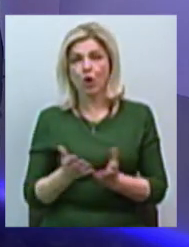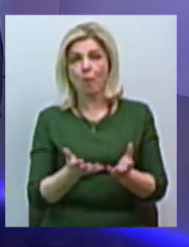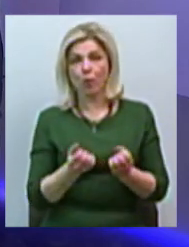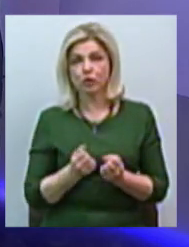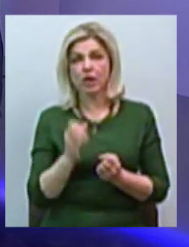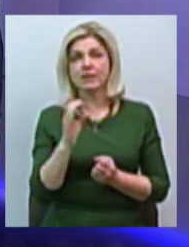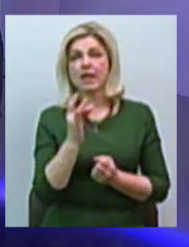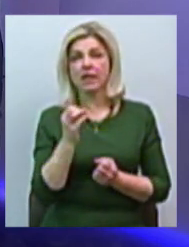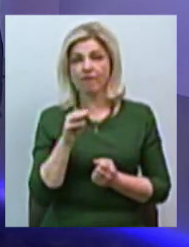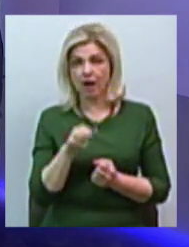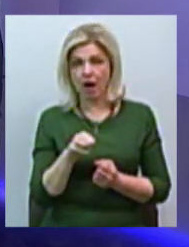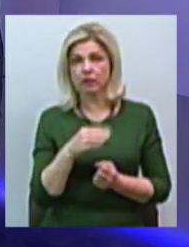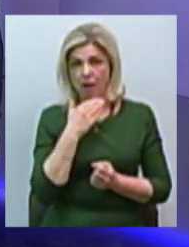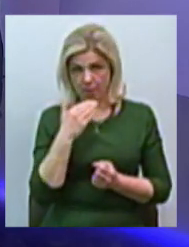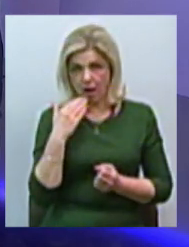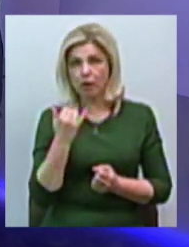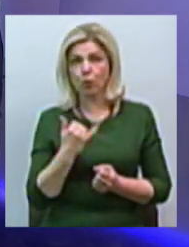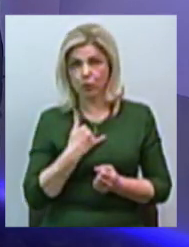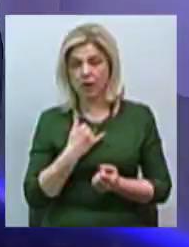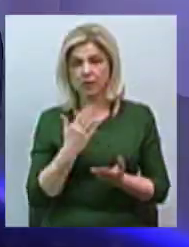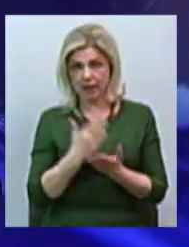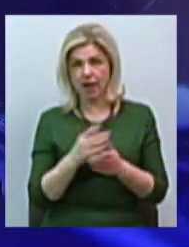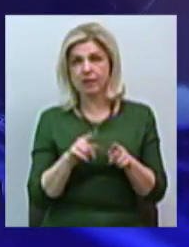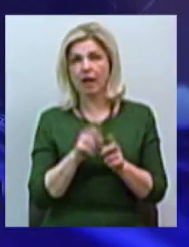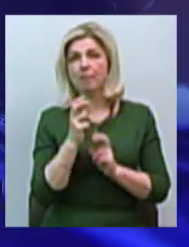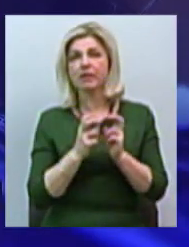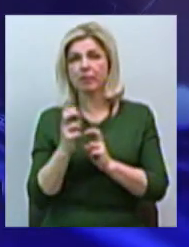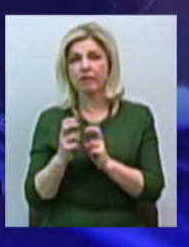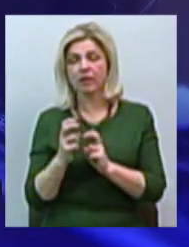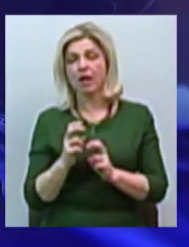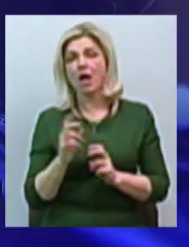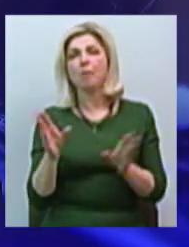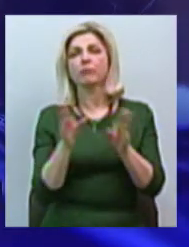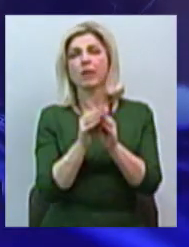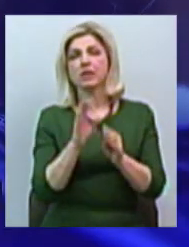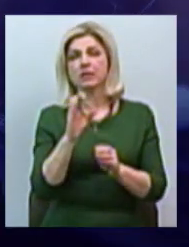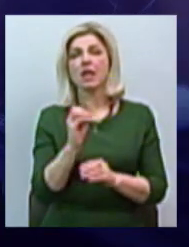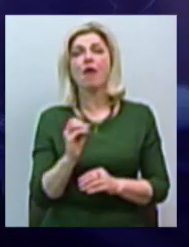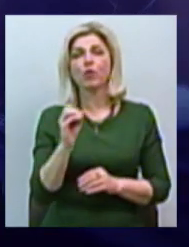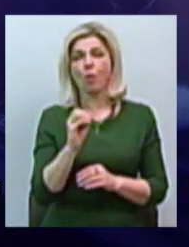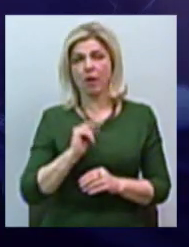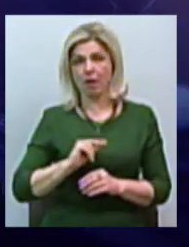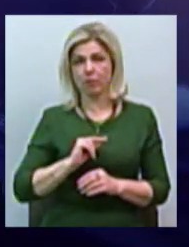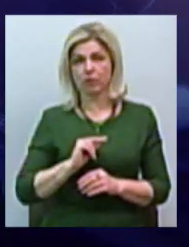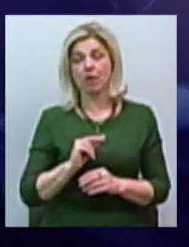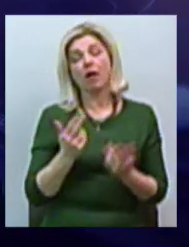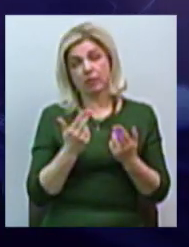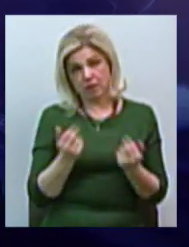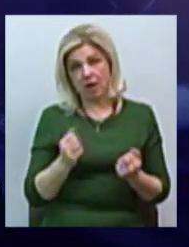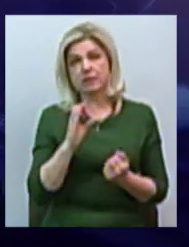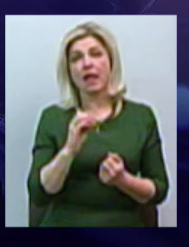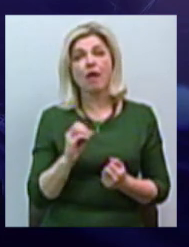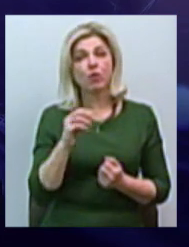багато є у нас таких підприємців, які співпрацюють і лежать з Європою? Не, ну з Європою працює достаточне кількість підприємців, звісно.